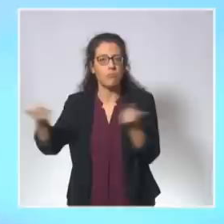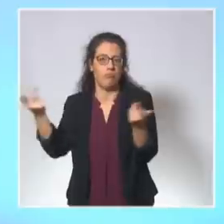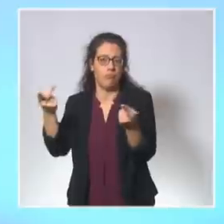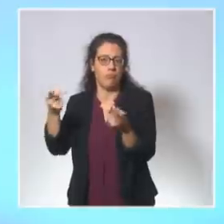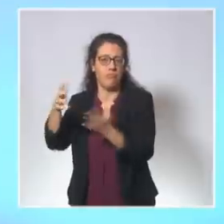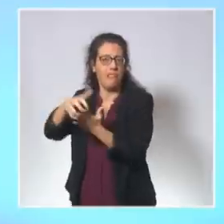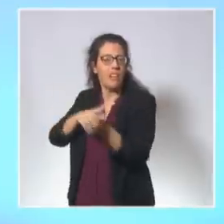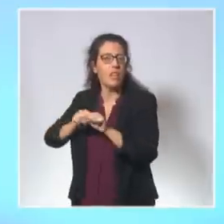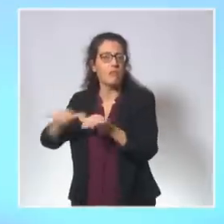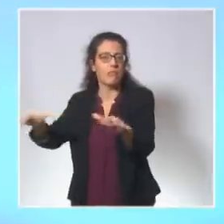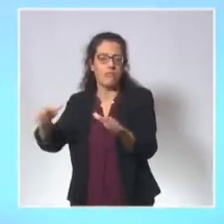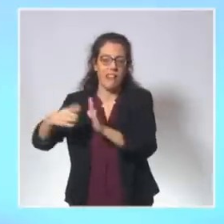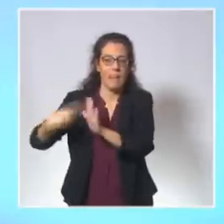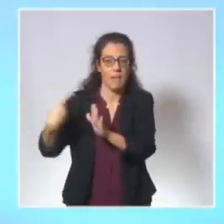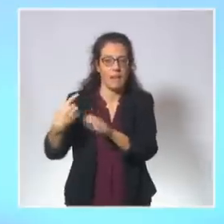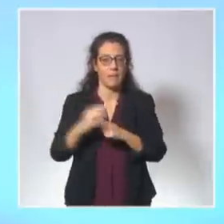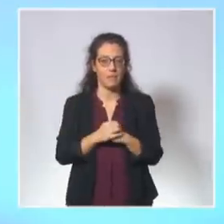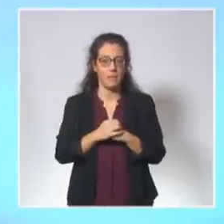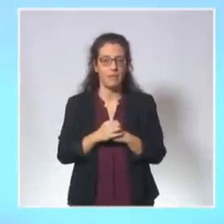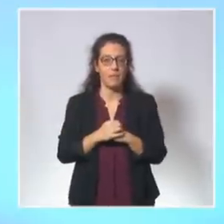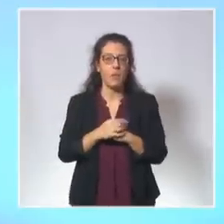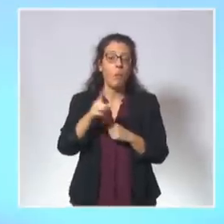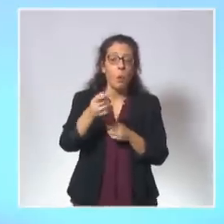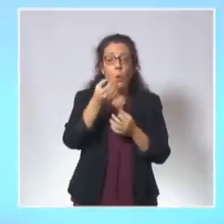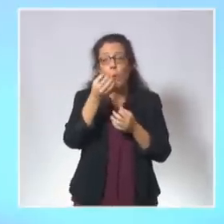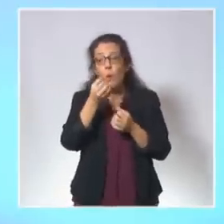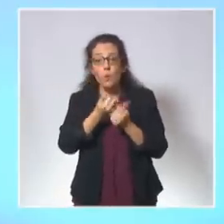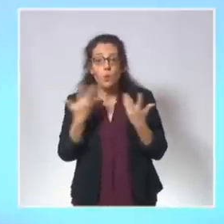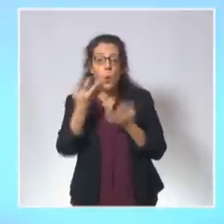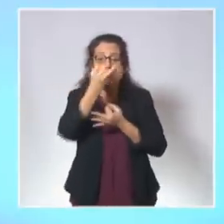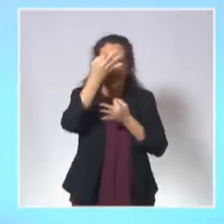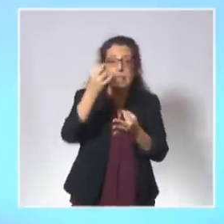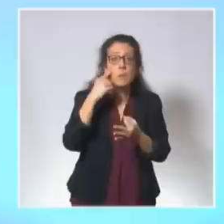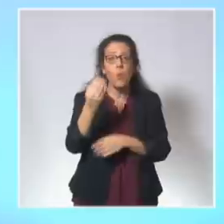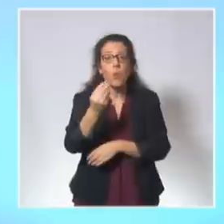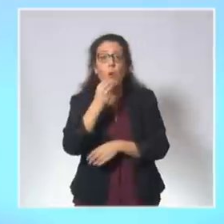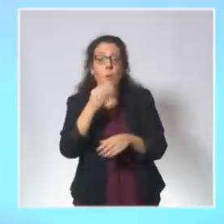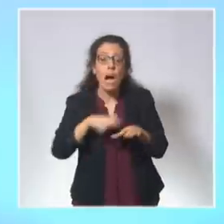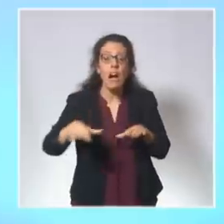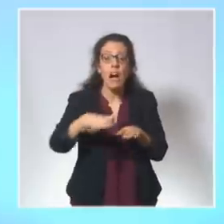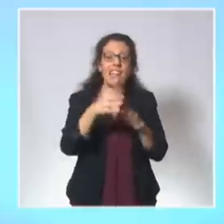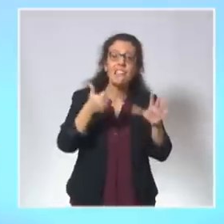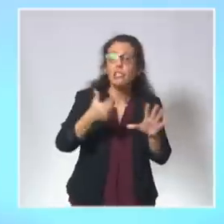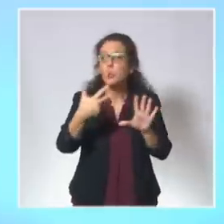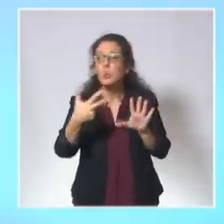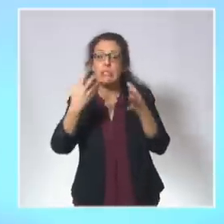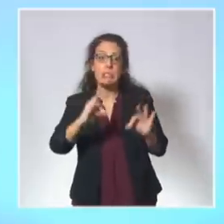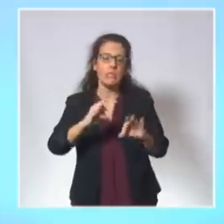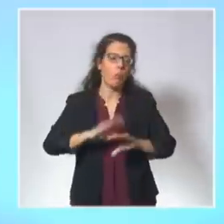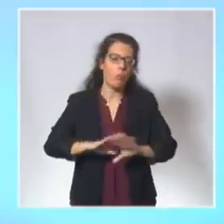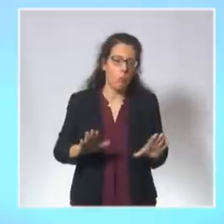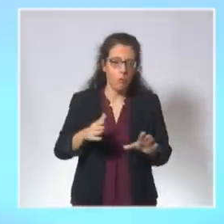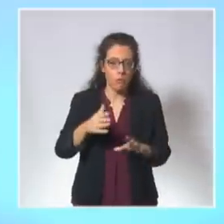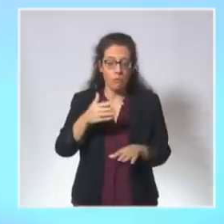Plutôt qu'un nombre précis, 6, 8 ou 10, appuyons-nous sur un principe de bon sens, moins on est